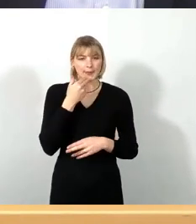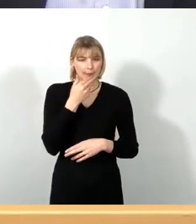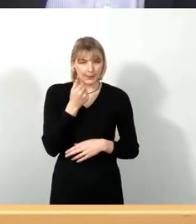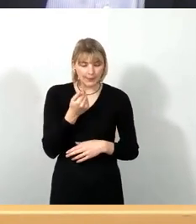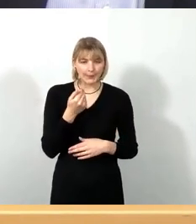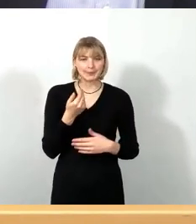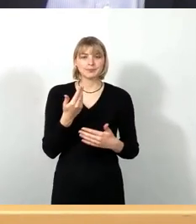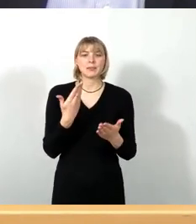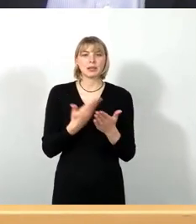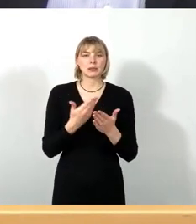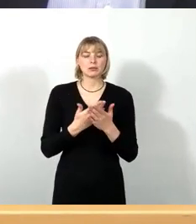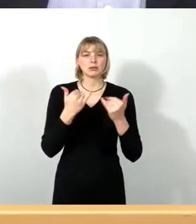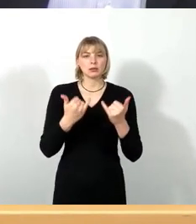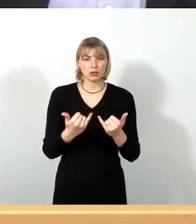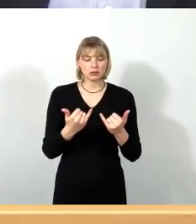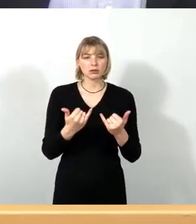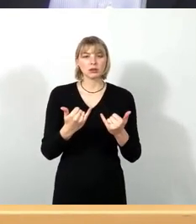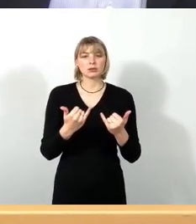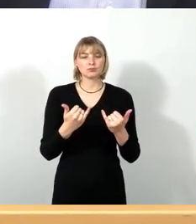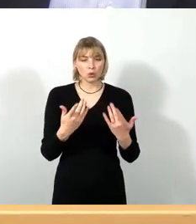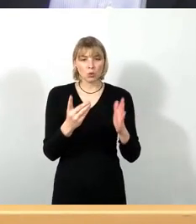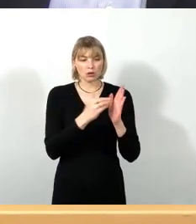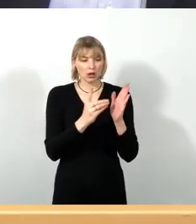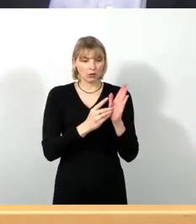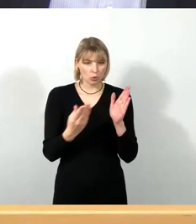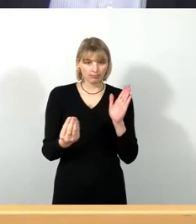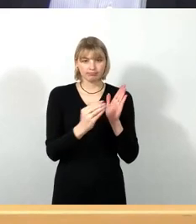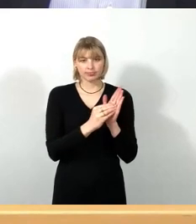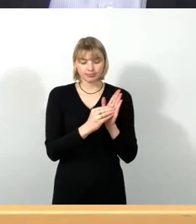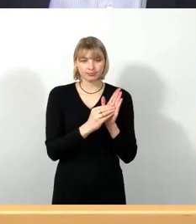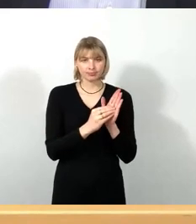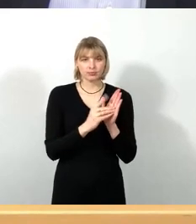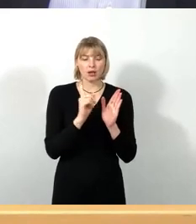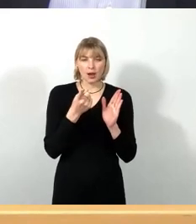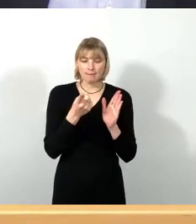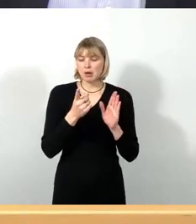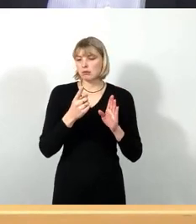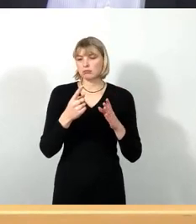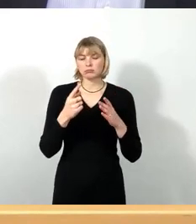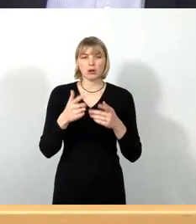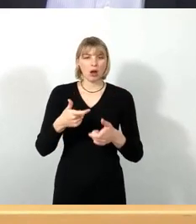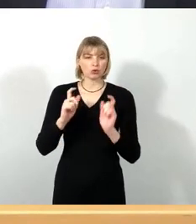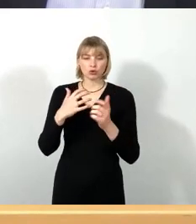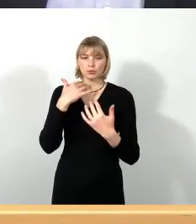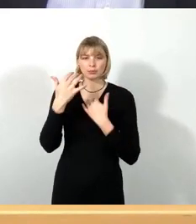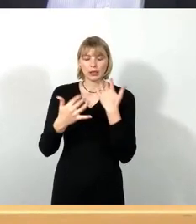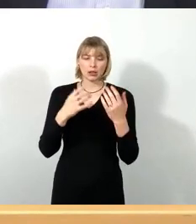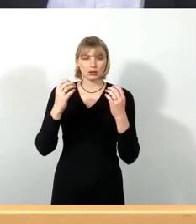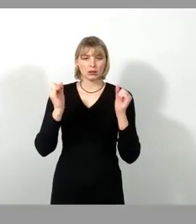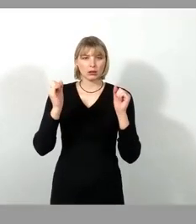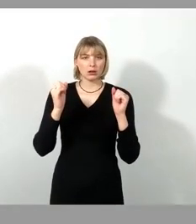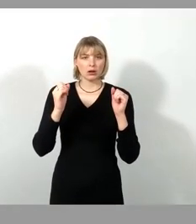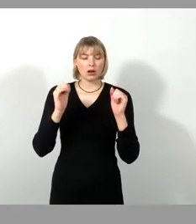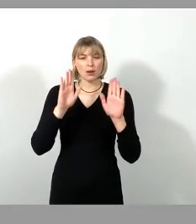zwar redaktionell im Datum ergänzten, aber ansonsten unveränderten Ausschussbericht zur Abstimmung und bitte um das Stimmzeichen.